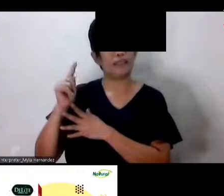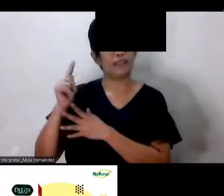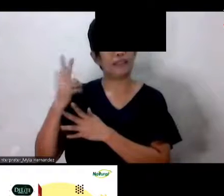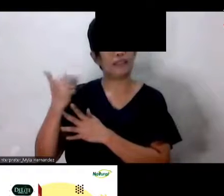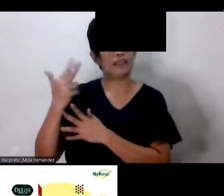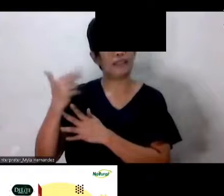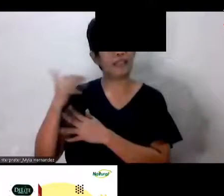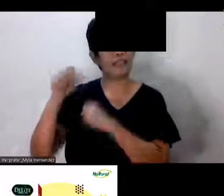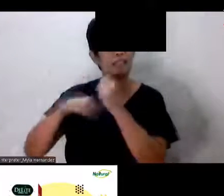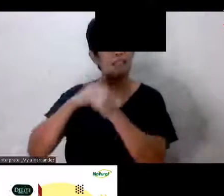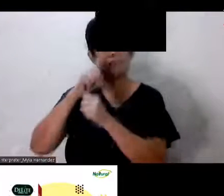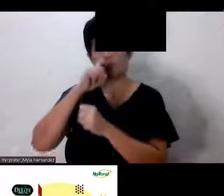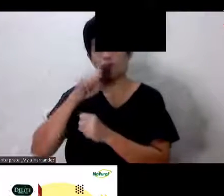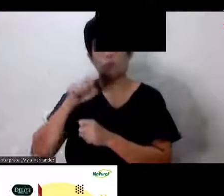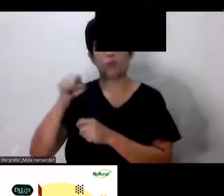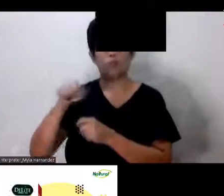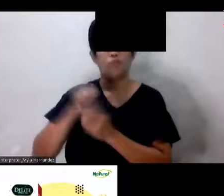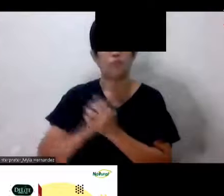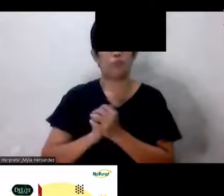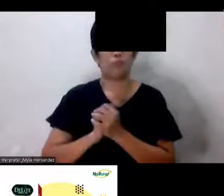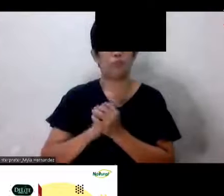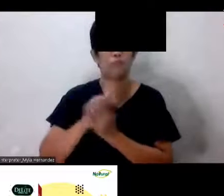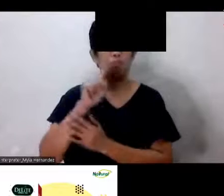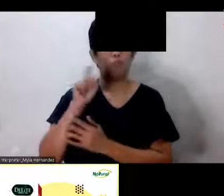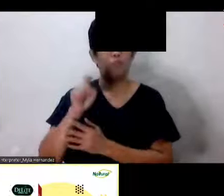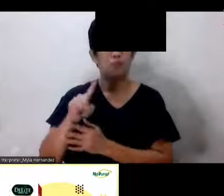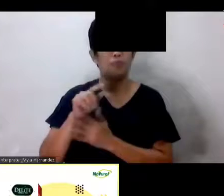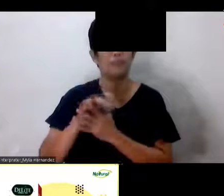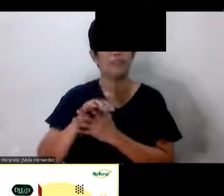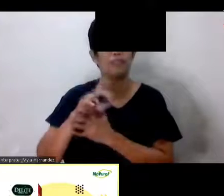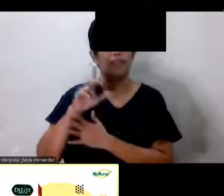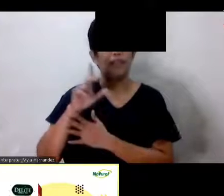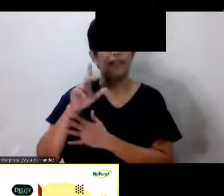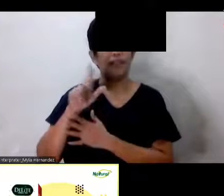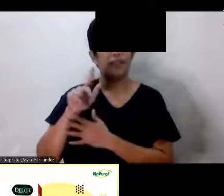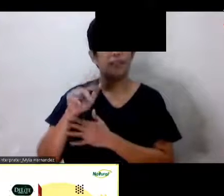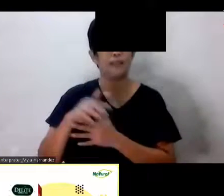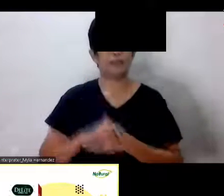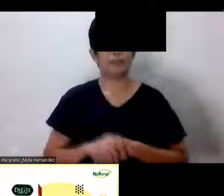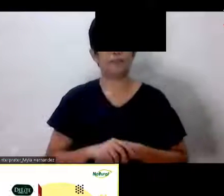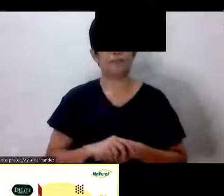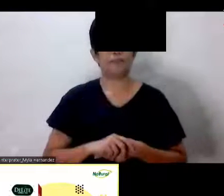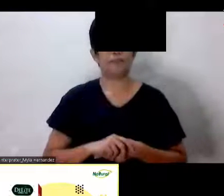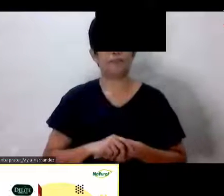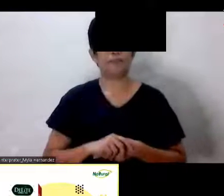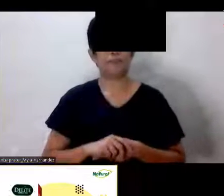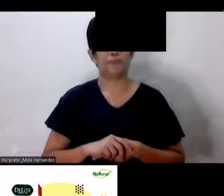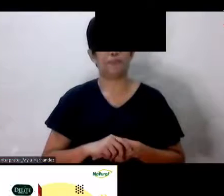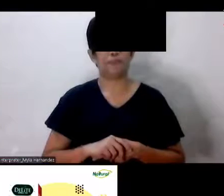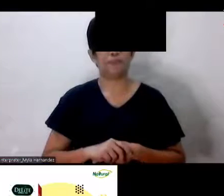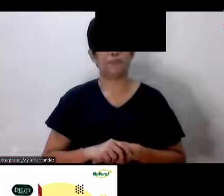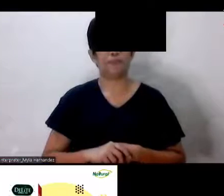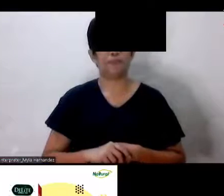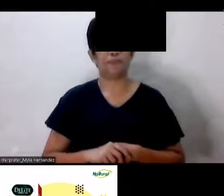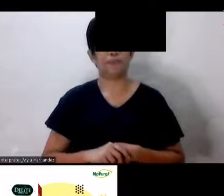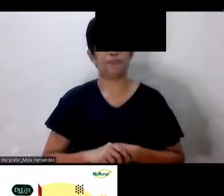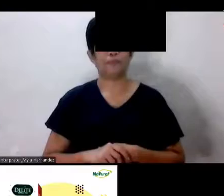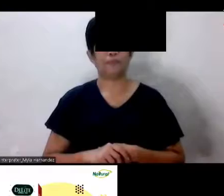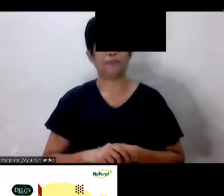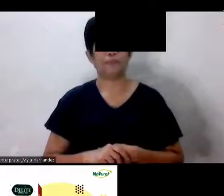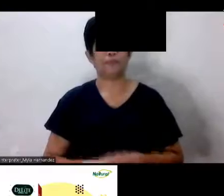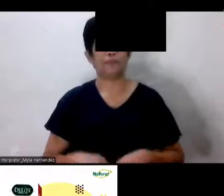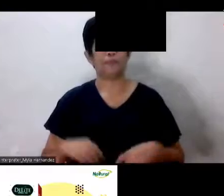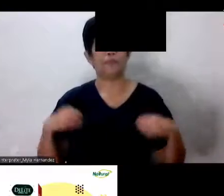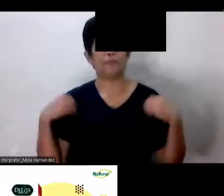13 year old Okay Sasagutin natin yan Mayroon na tayong station break Thank you